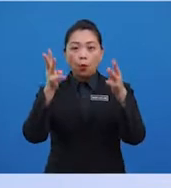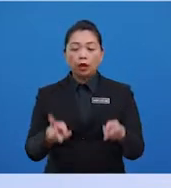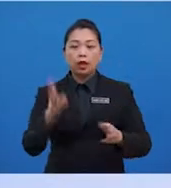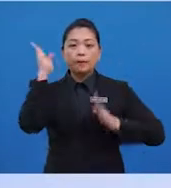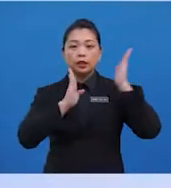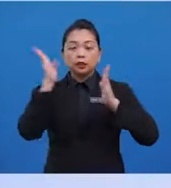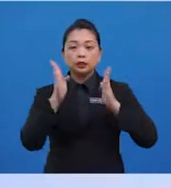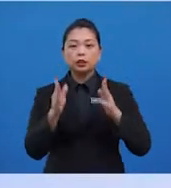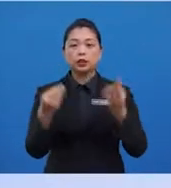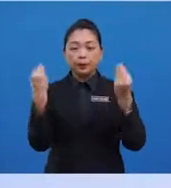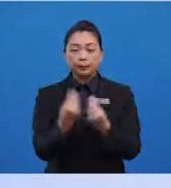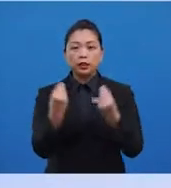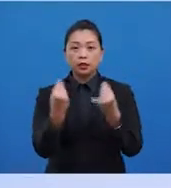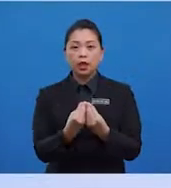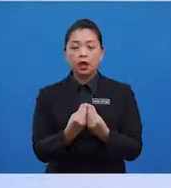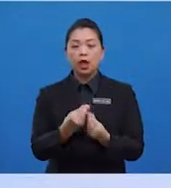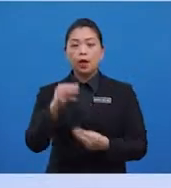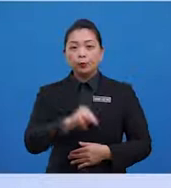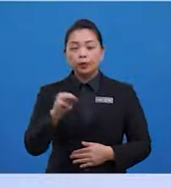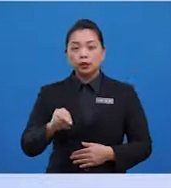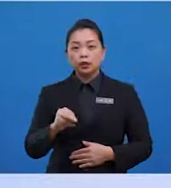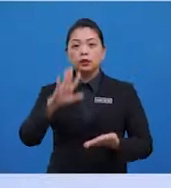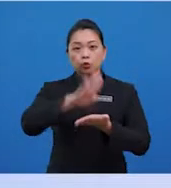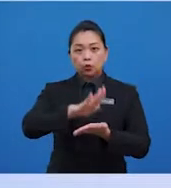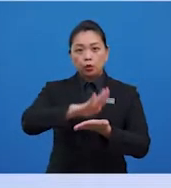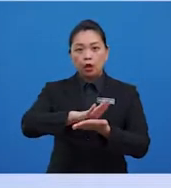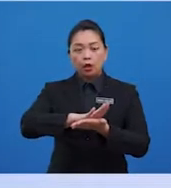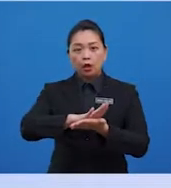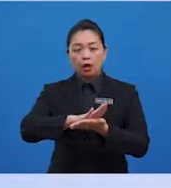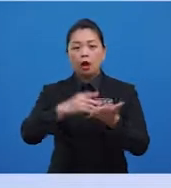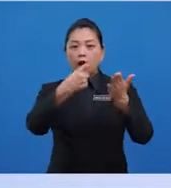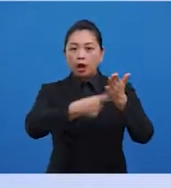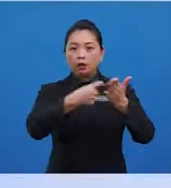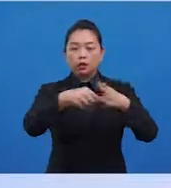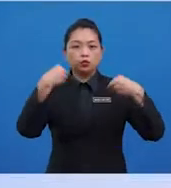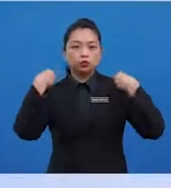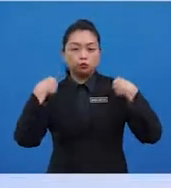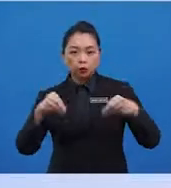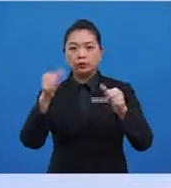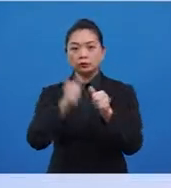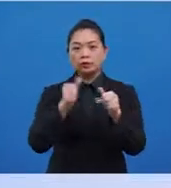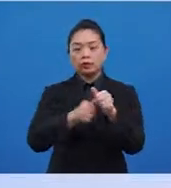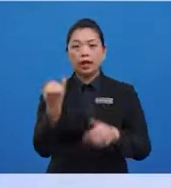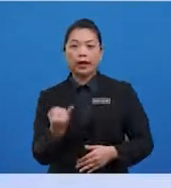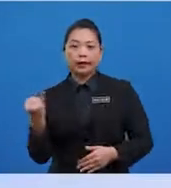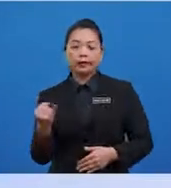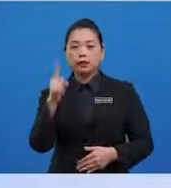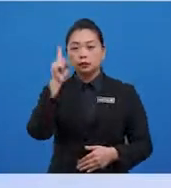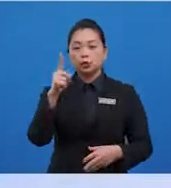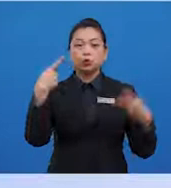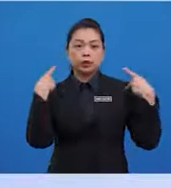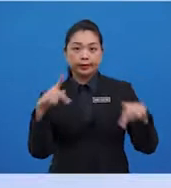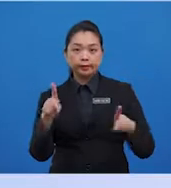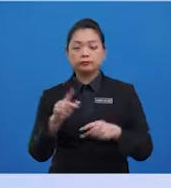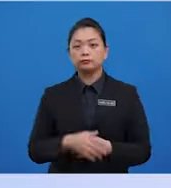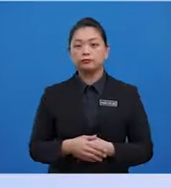Bilangan murid di setiap sekolah di Malaysia. Harga jualan setiap item di sebuah kedai.